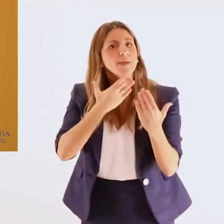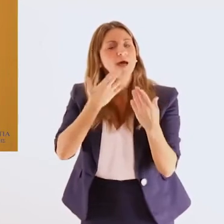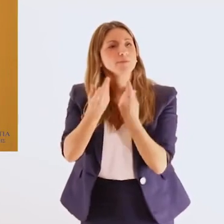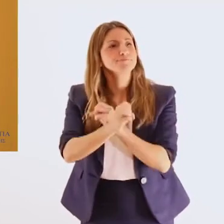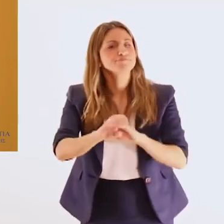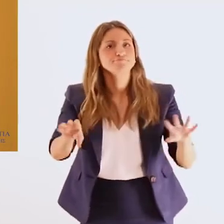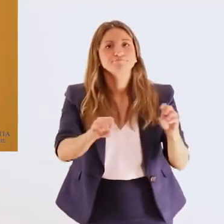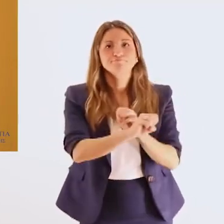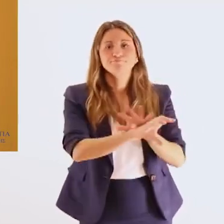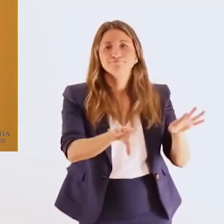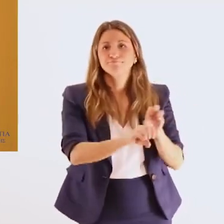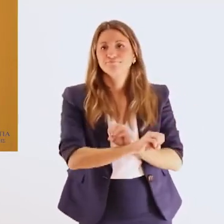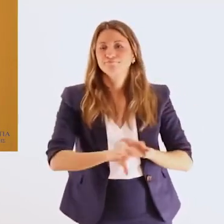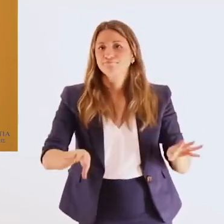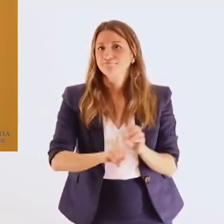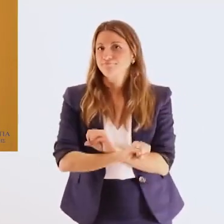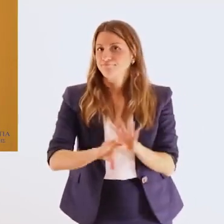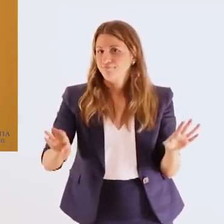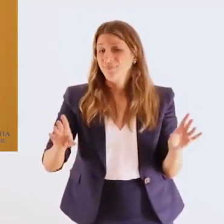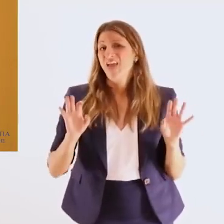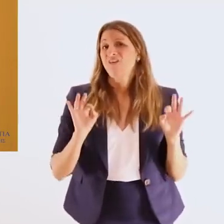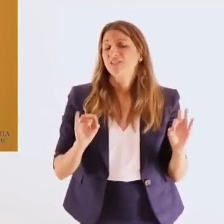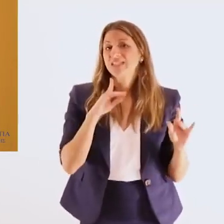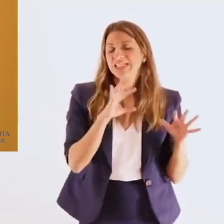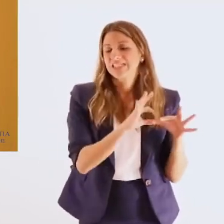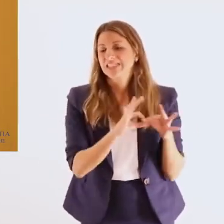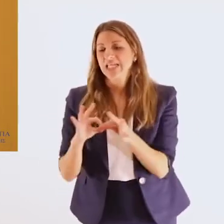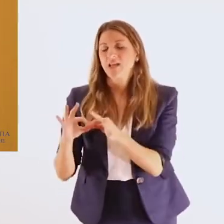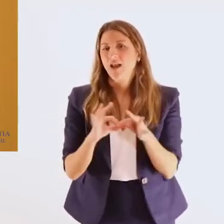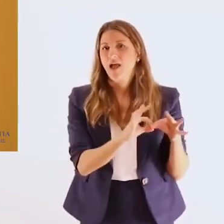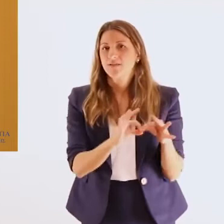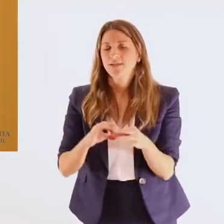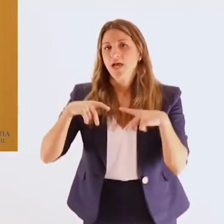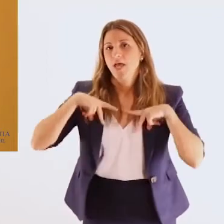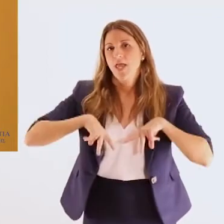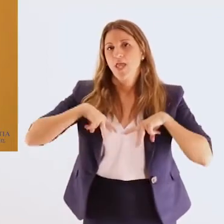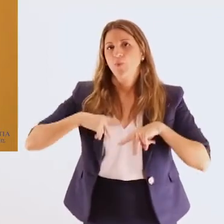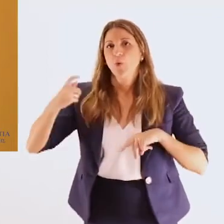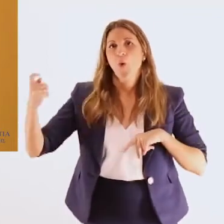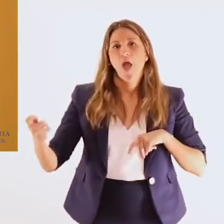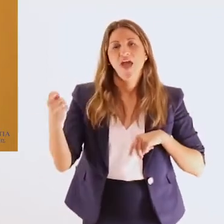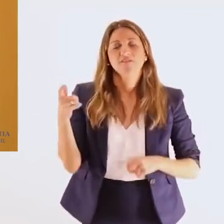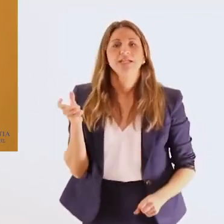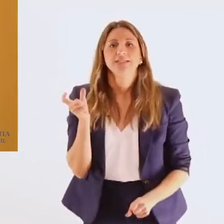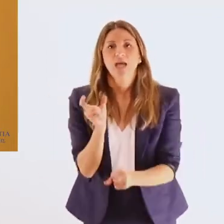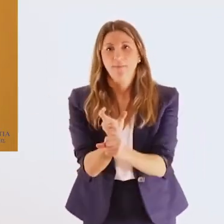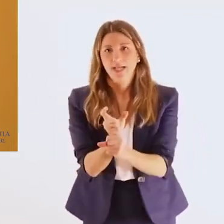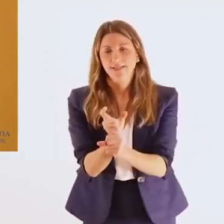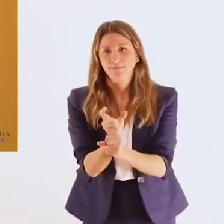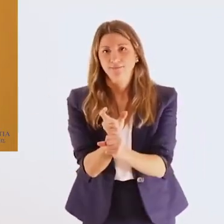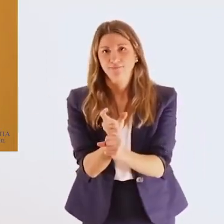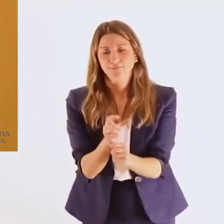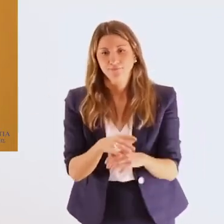Υπουργείο Εθνικής Άμυνας και τα τρία σώματα